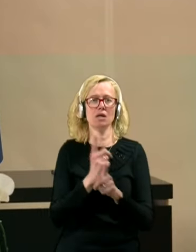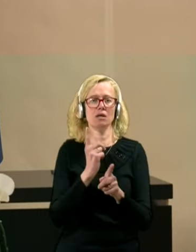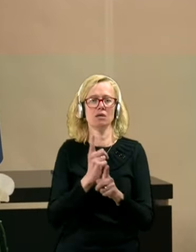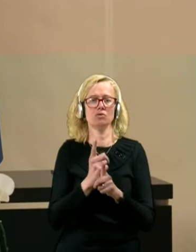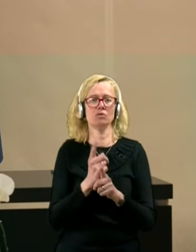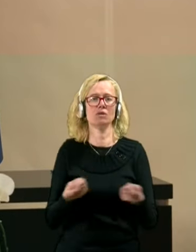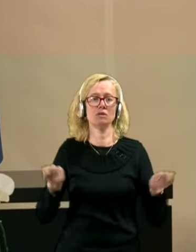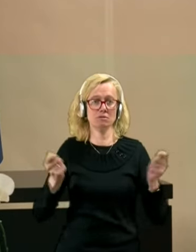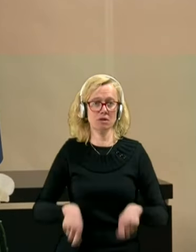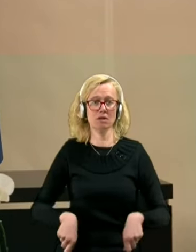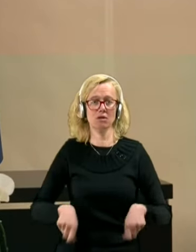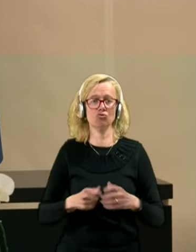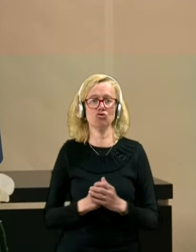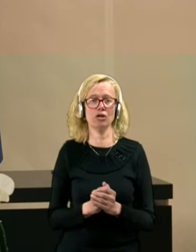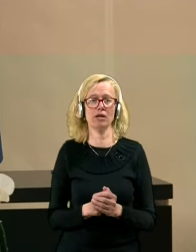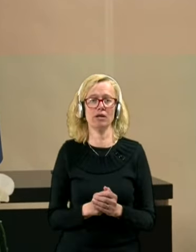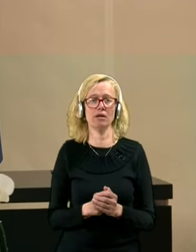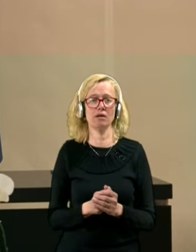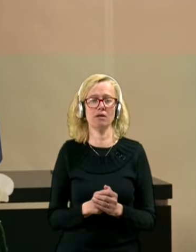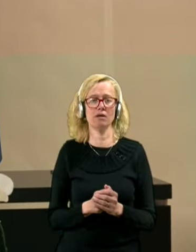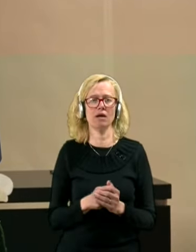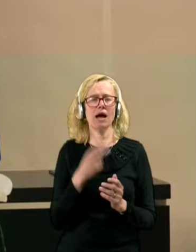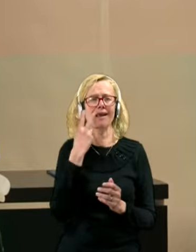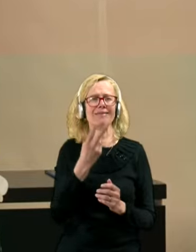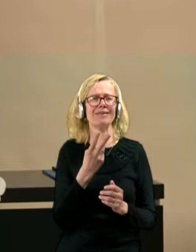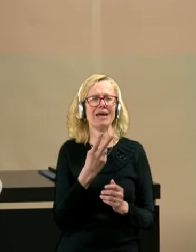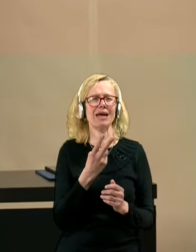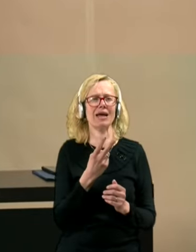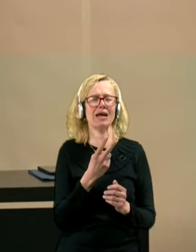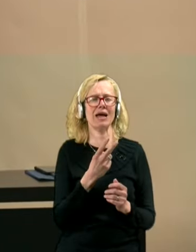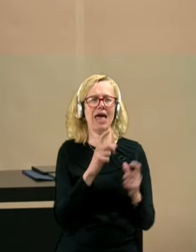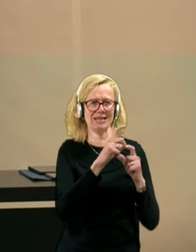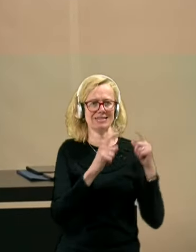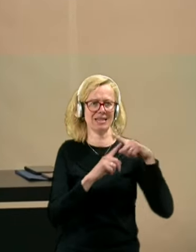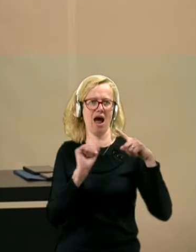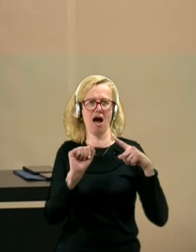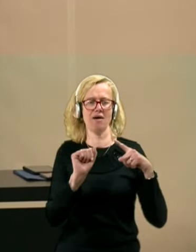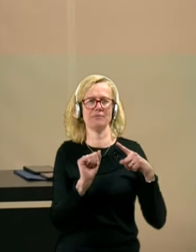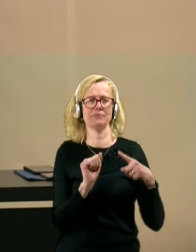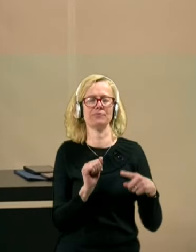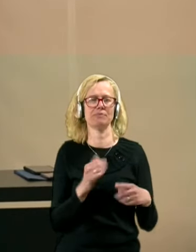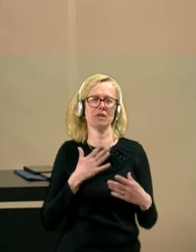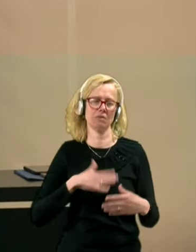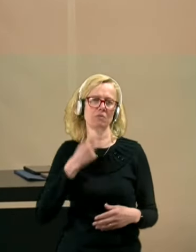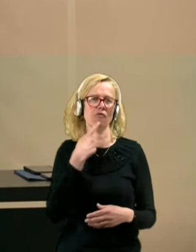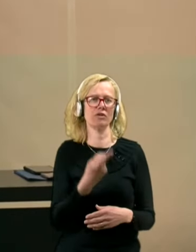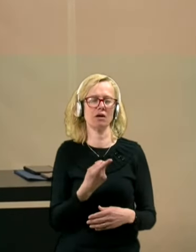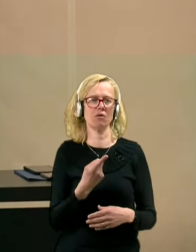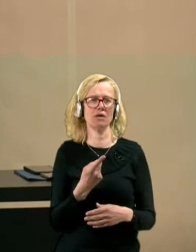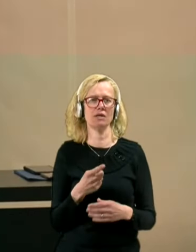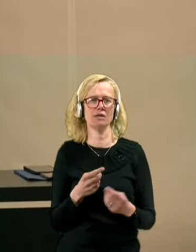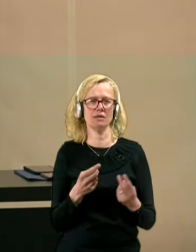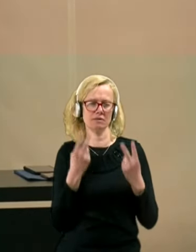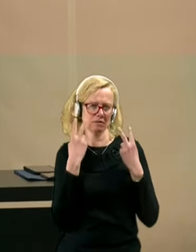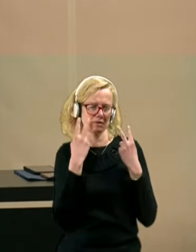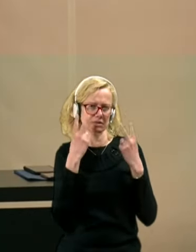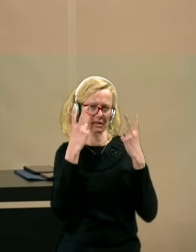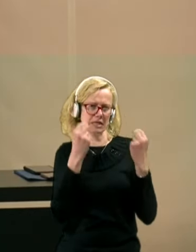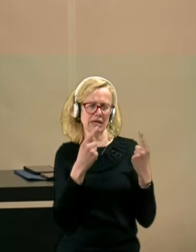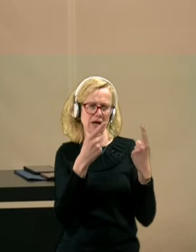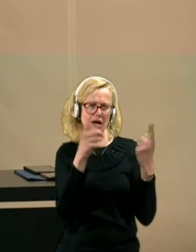tudi zaključili. Okrog STA-ja bi pa želel povedati, da slika ni črnobela,